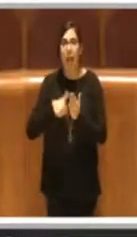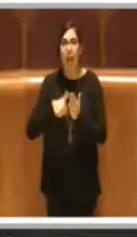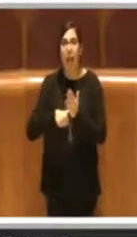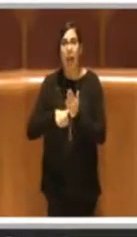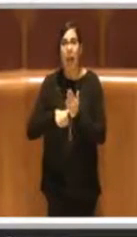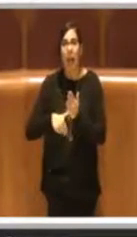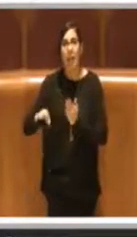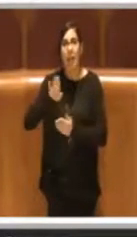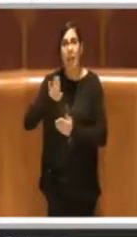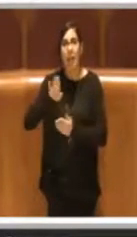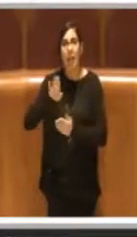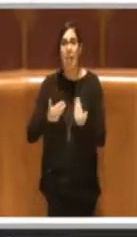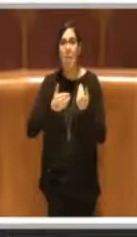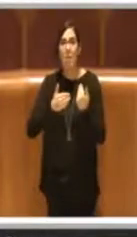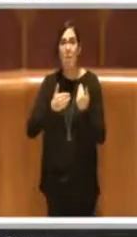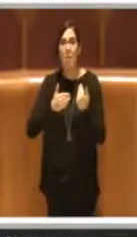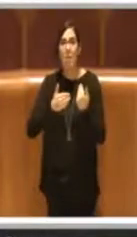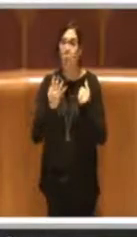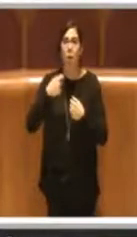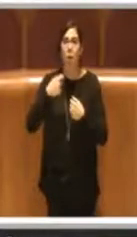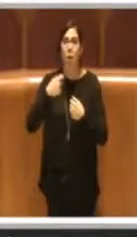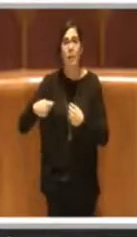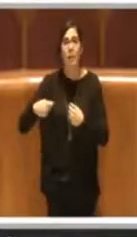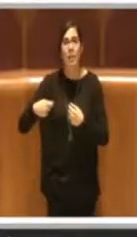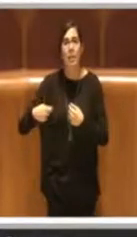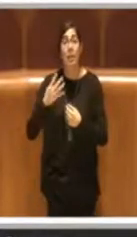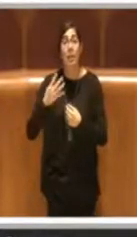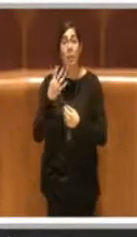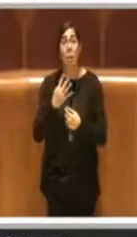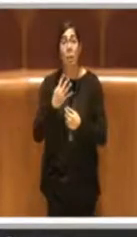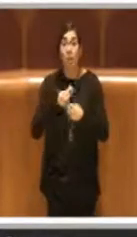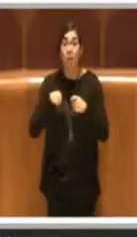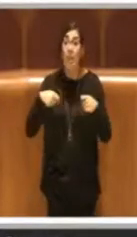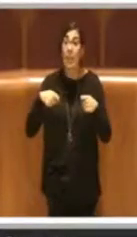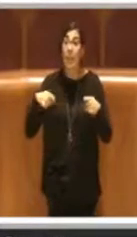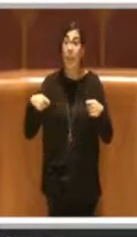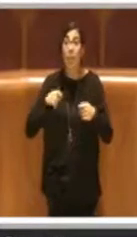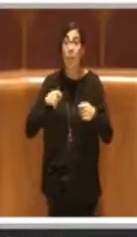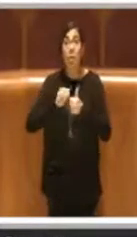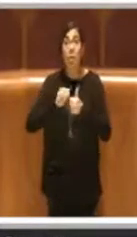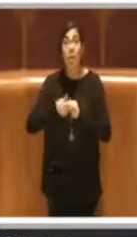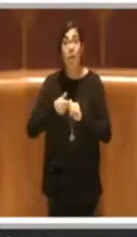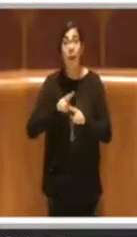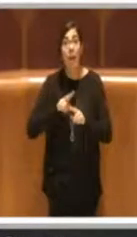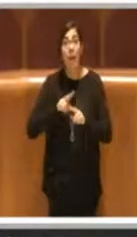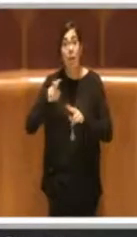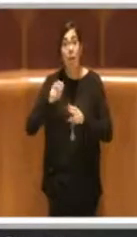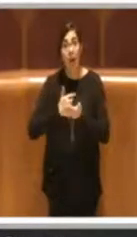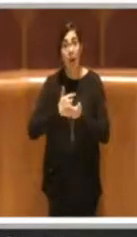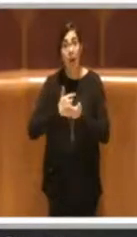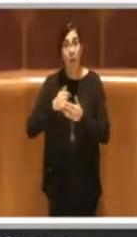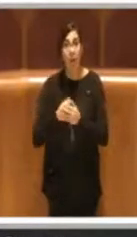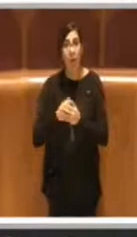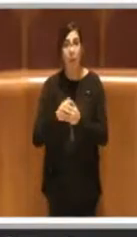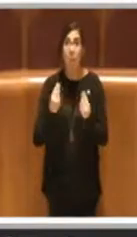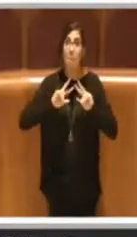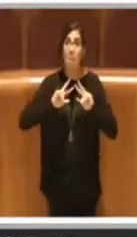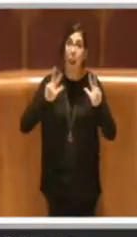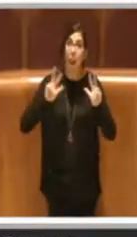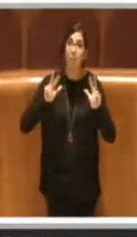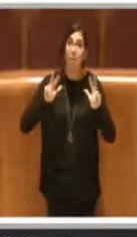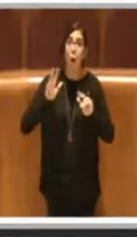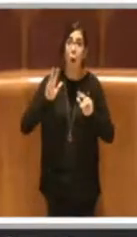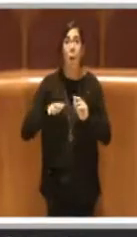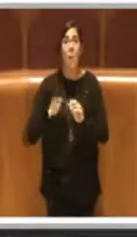presidenti di quattro importanti federazioni sportive nazionali, pallavolo, pallacanestro, ginnastica e